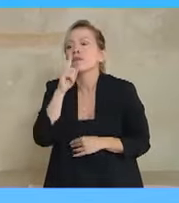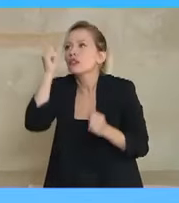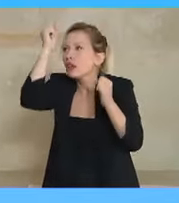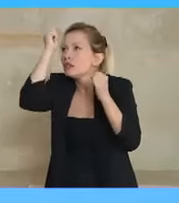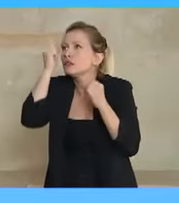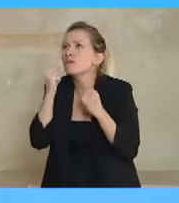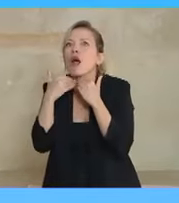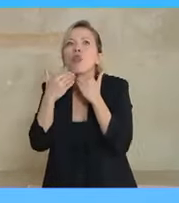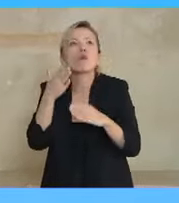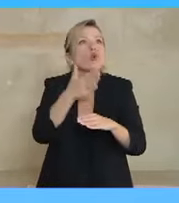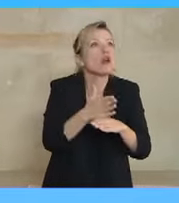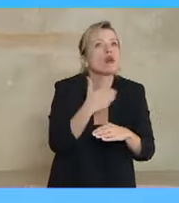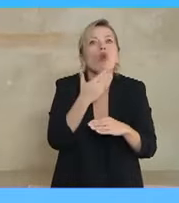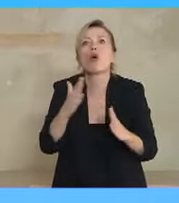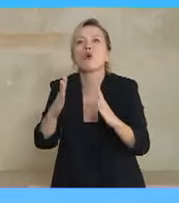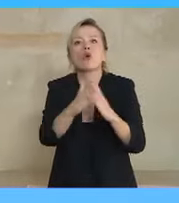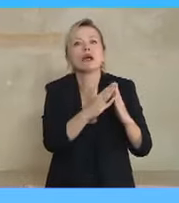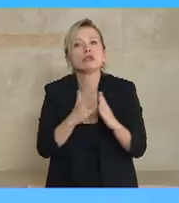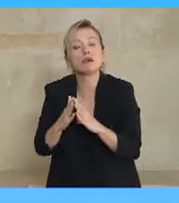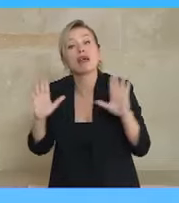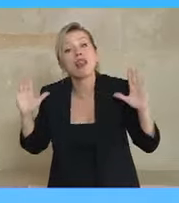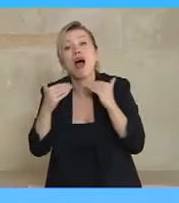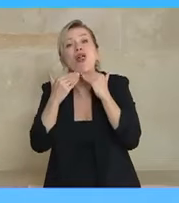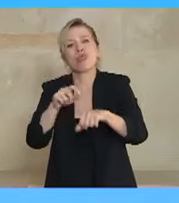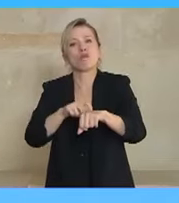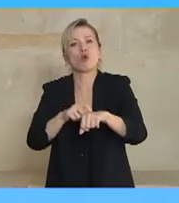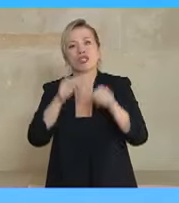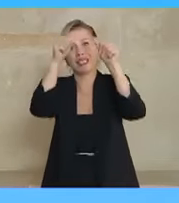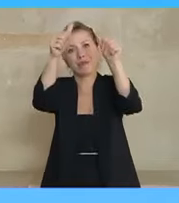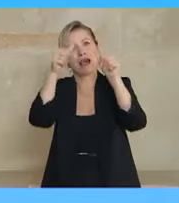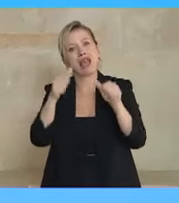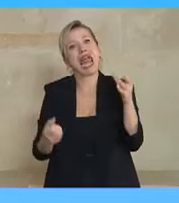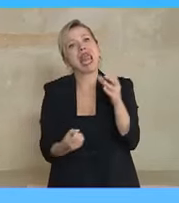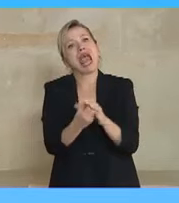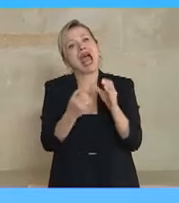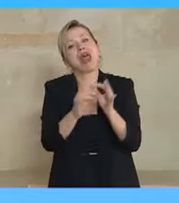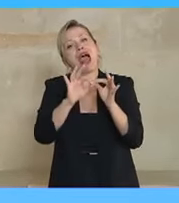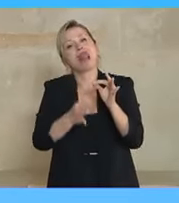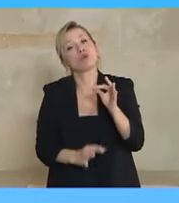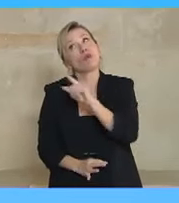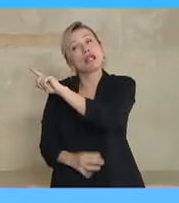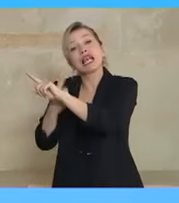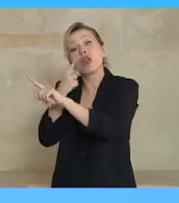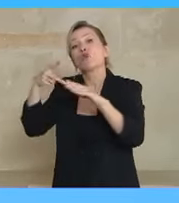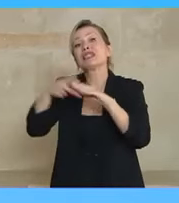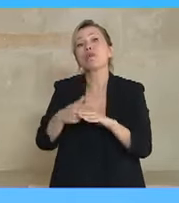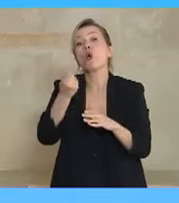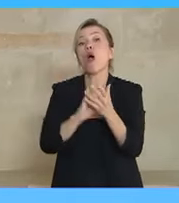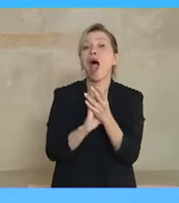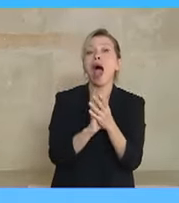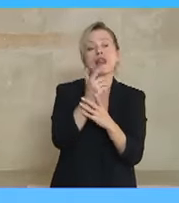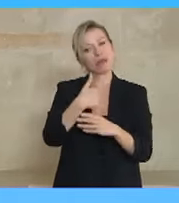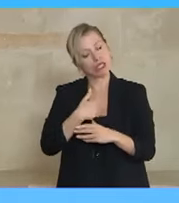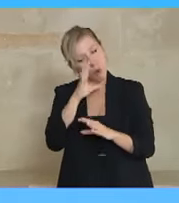Δεν είμαι έτοιμος να εξαγγείλω κάτι οριστικό αυτή τη στιγμή, γιατί απαιτείται μια διαπαραγμάτευση για αξιοποίηση πόρων από το Ταμείο Ανάκαμψης. Είμαι συγκρατημένα